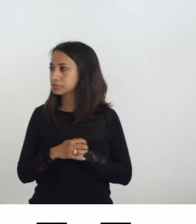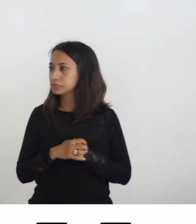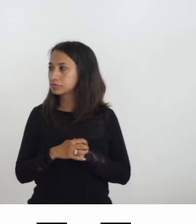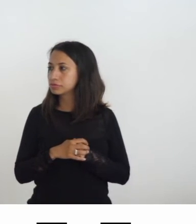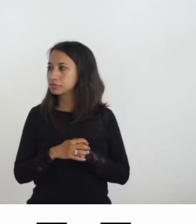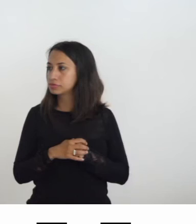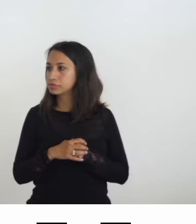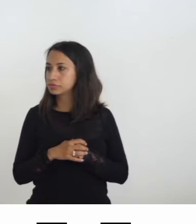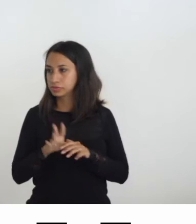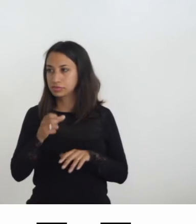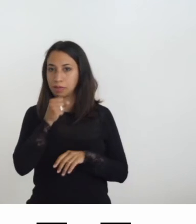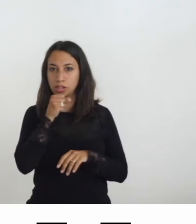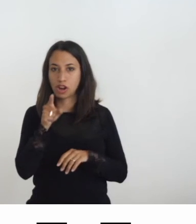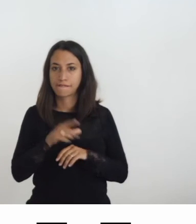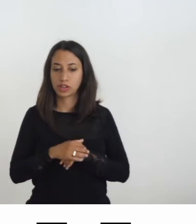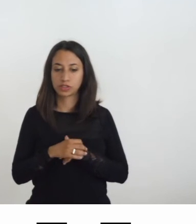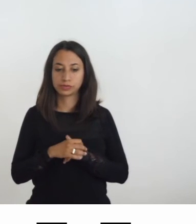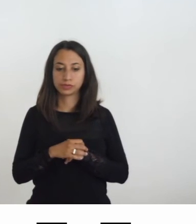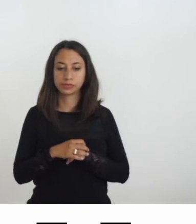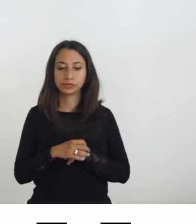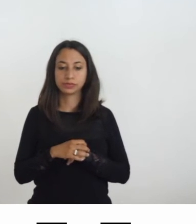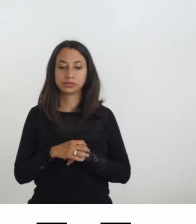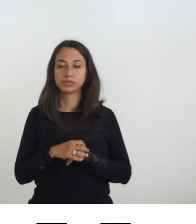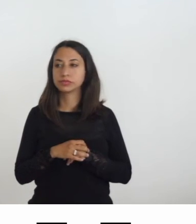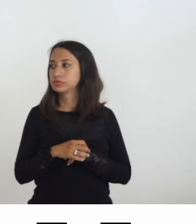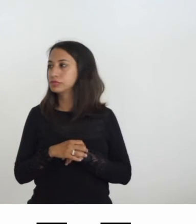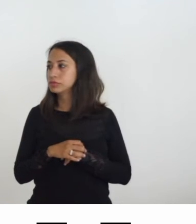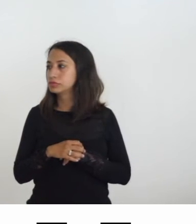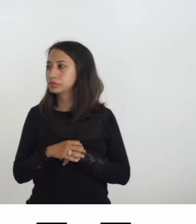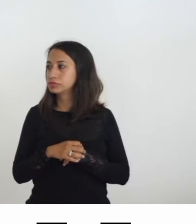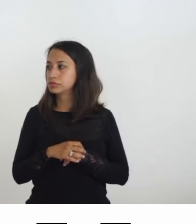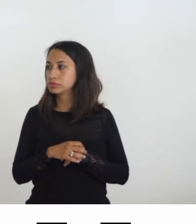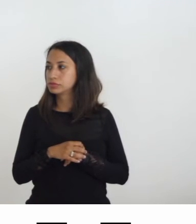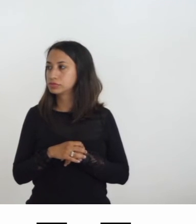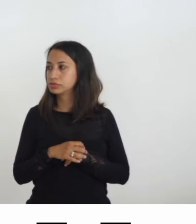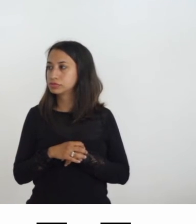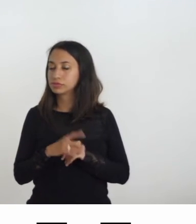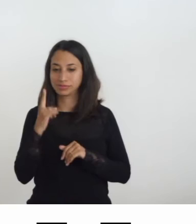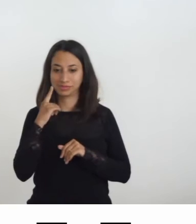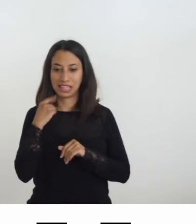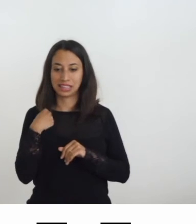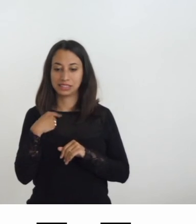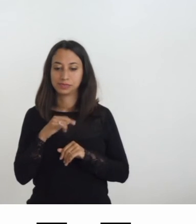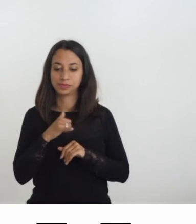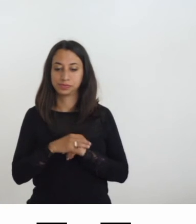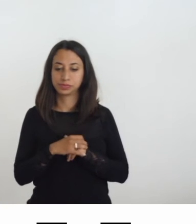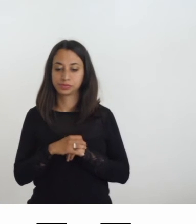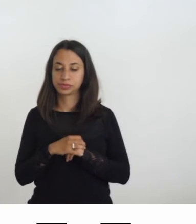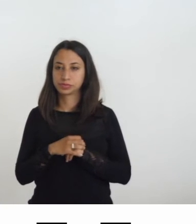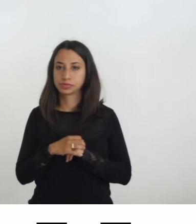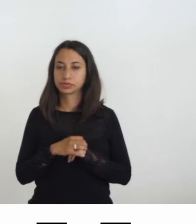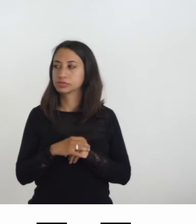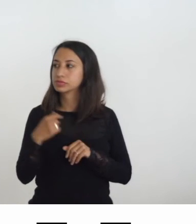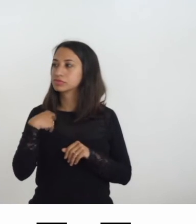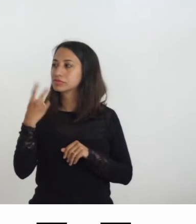adesso arriva il grazie mi sentite ok ho visto sulla